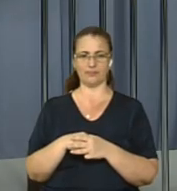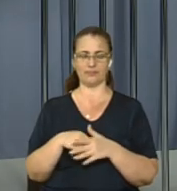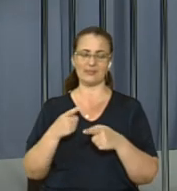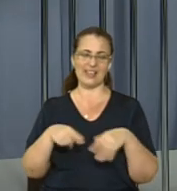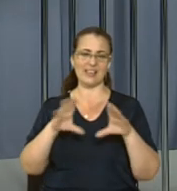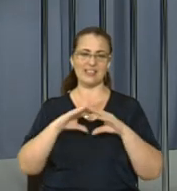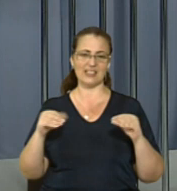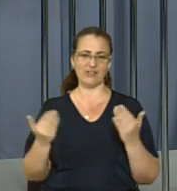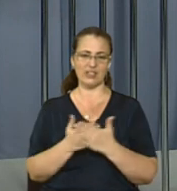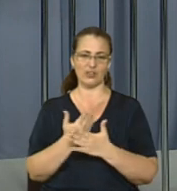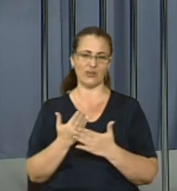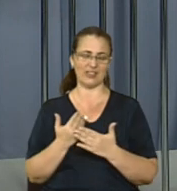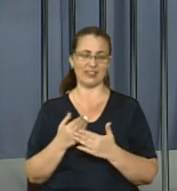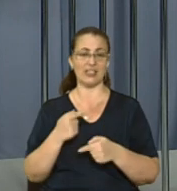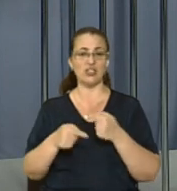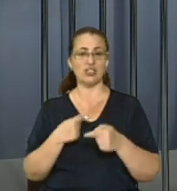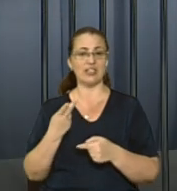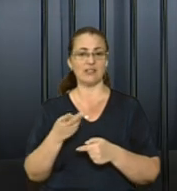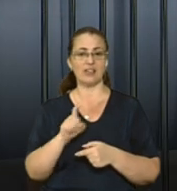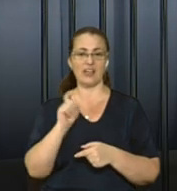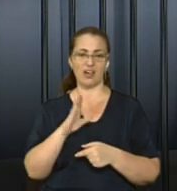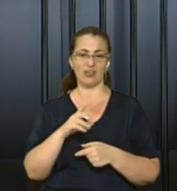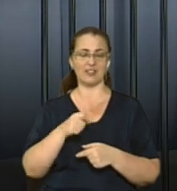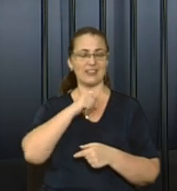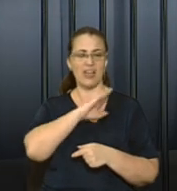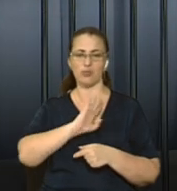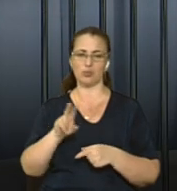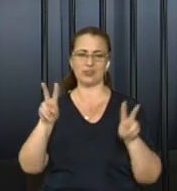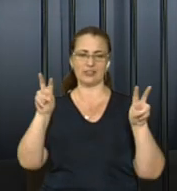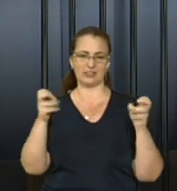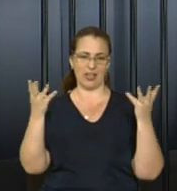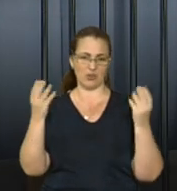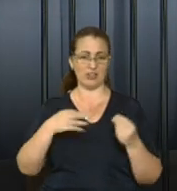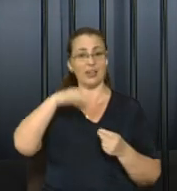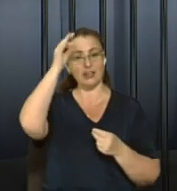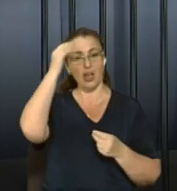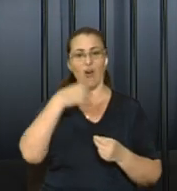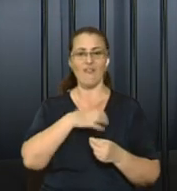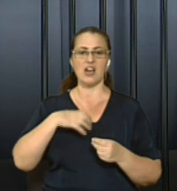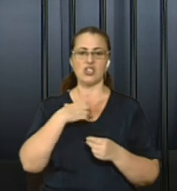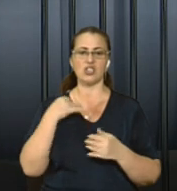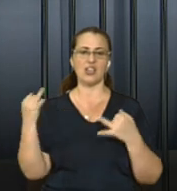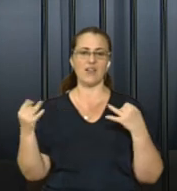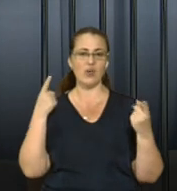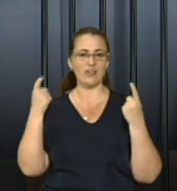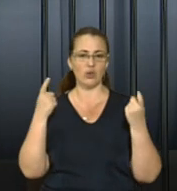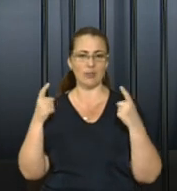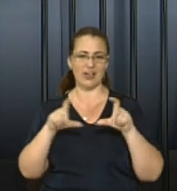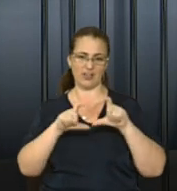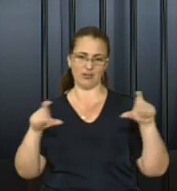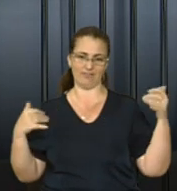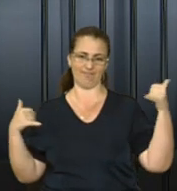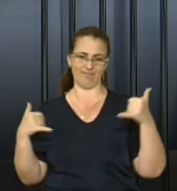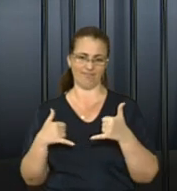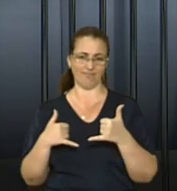І це всі новини. На цю мить, а вже за кілька хвилин не пропустіть тему дня. Я ж нагадаю, що важливу для вас інформацію ви можете повідомляти нам за